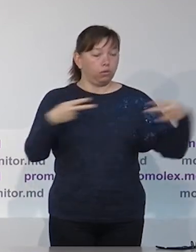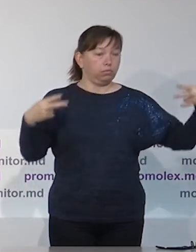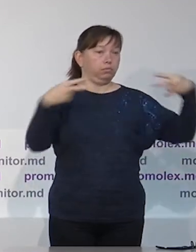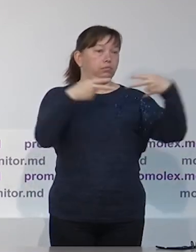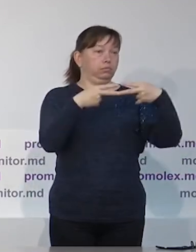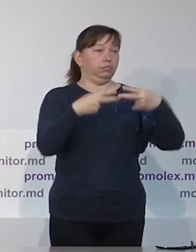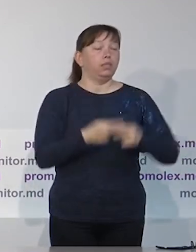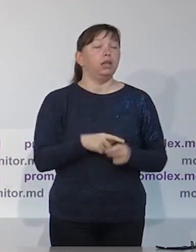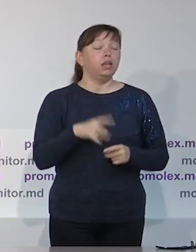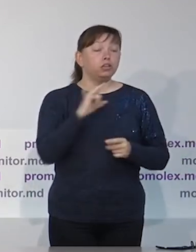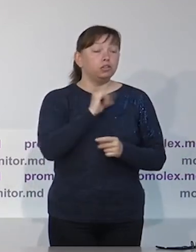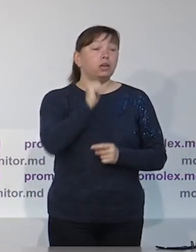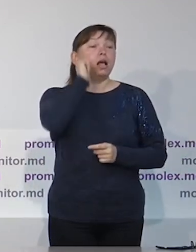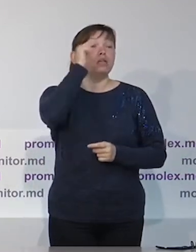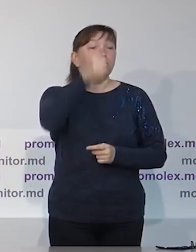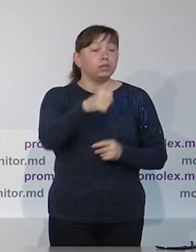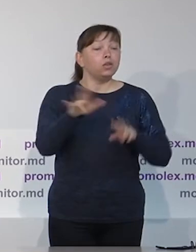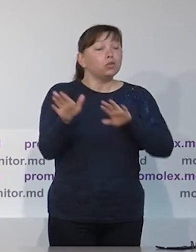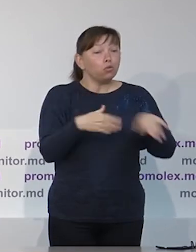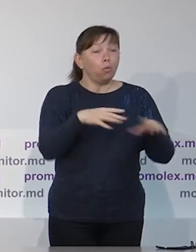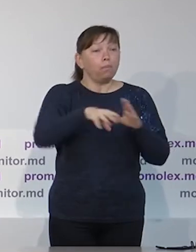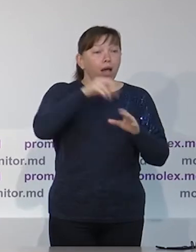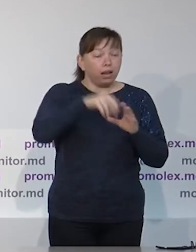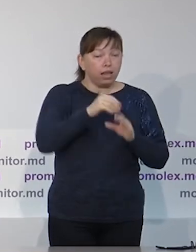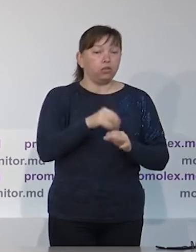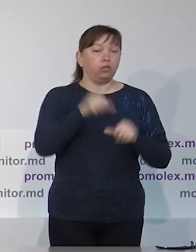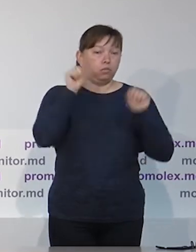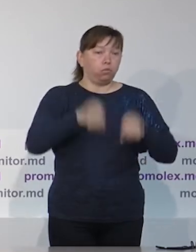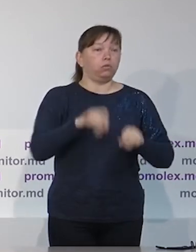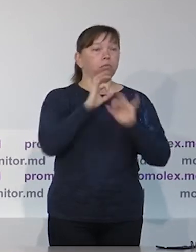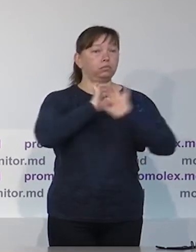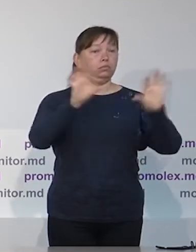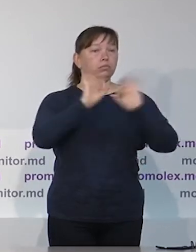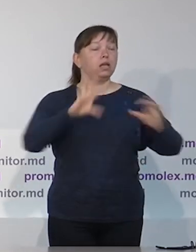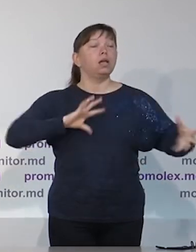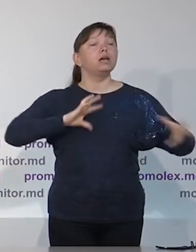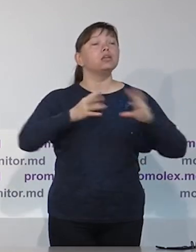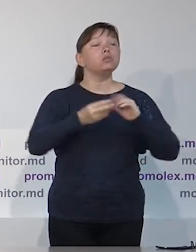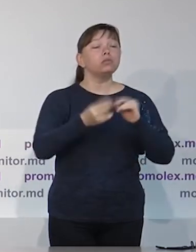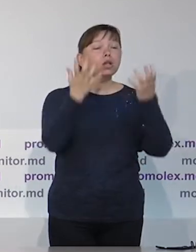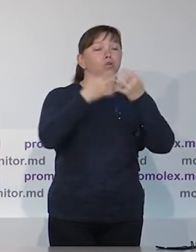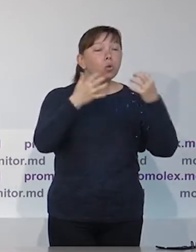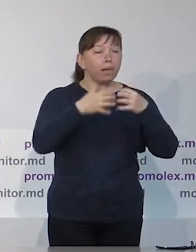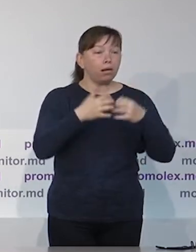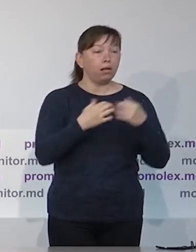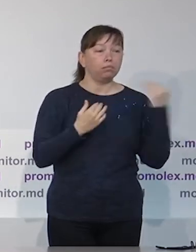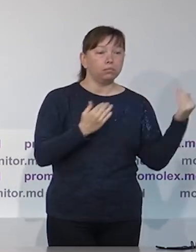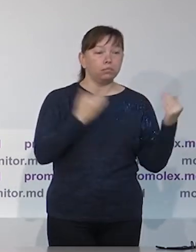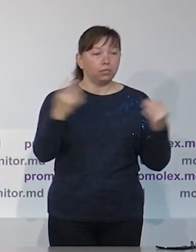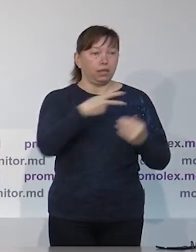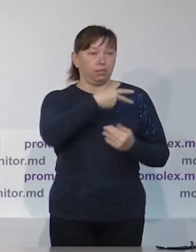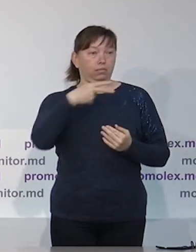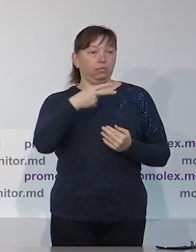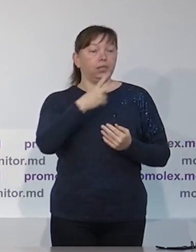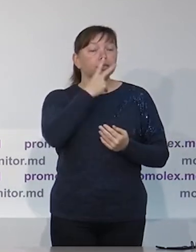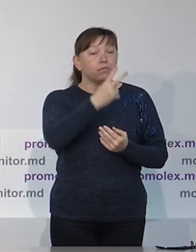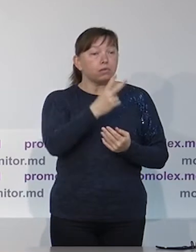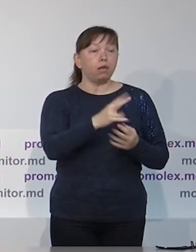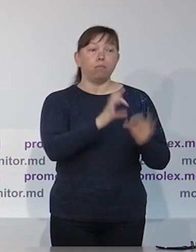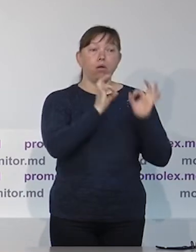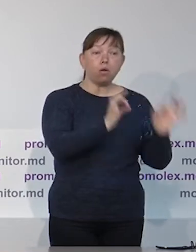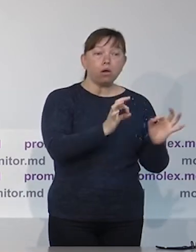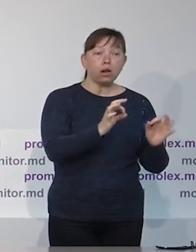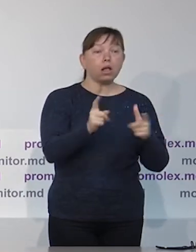параллельный подсчет голосов, так, чтобы на следующий день после выборов мы могли выступить с нашими